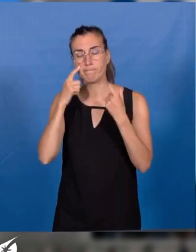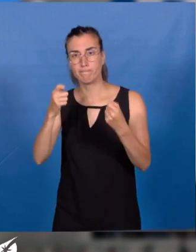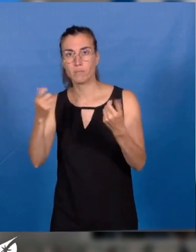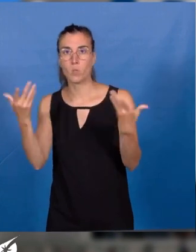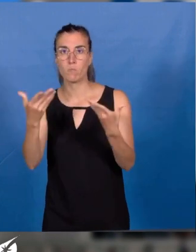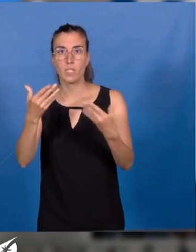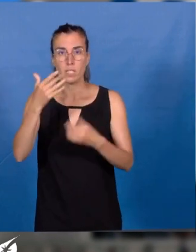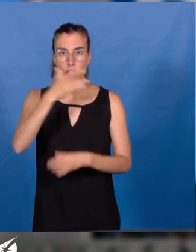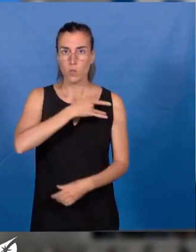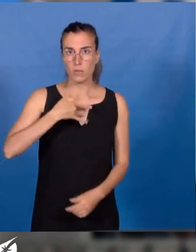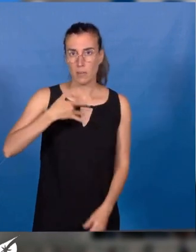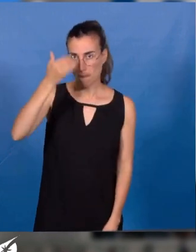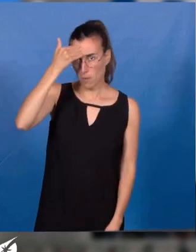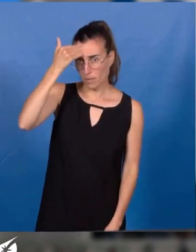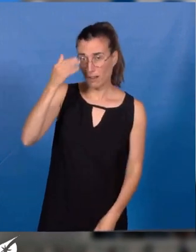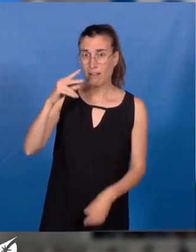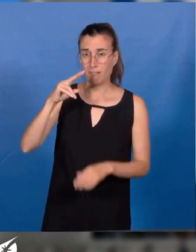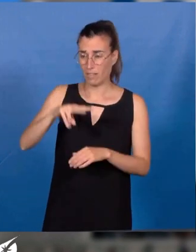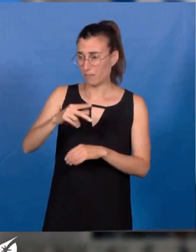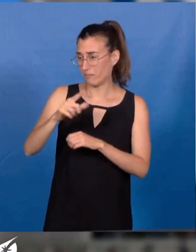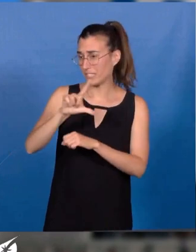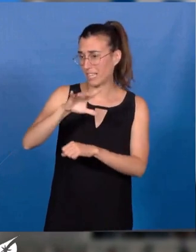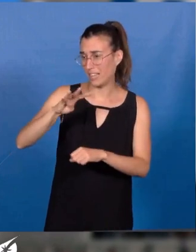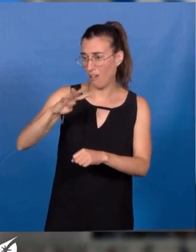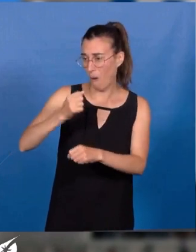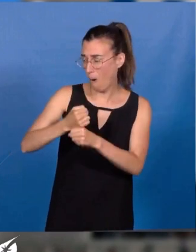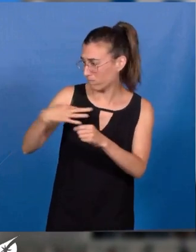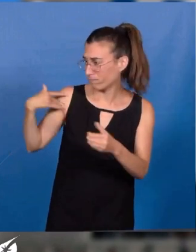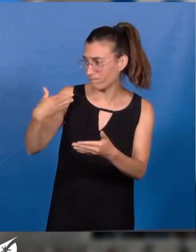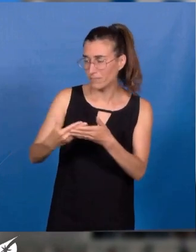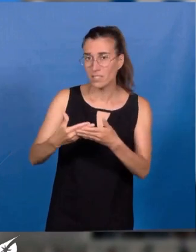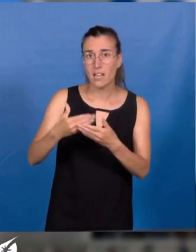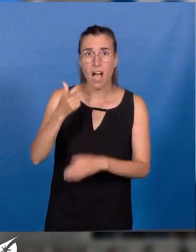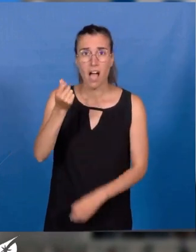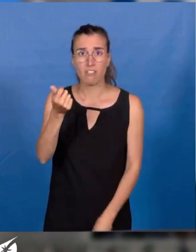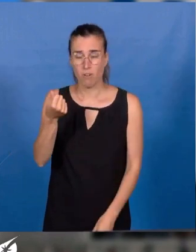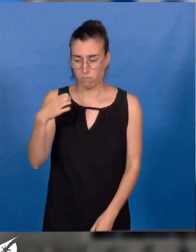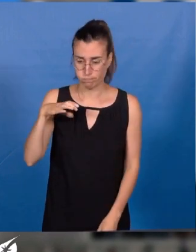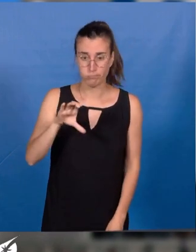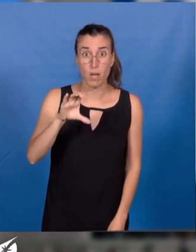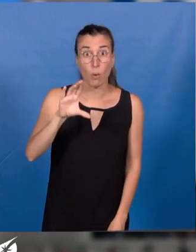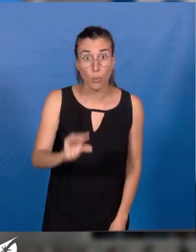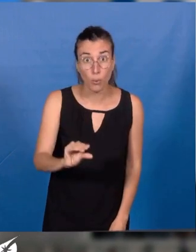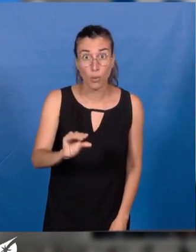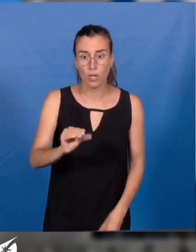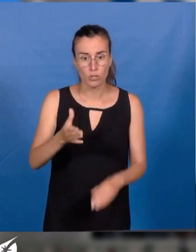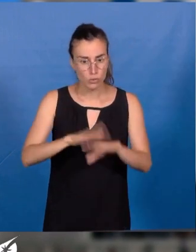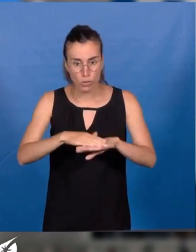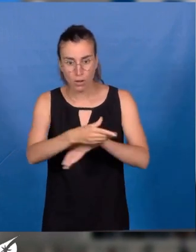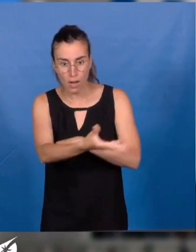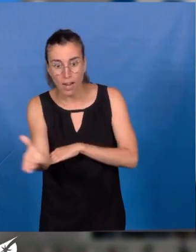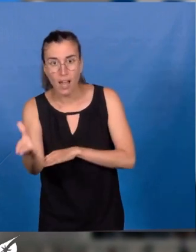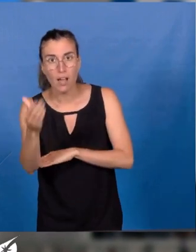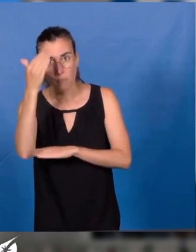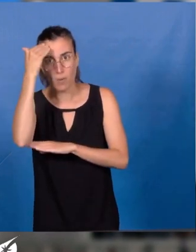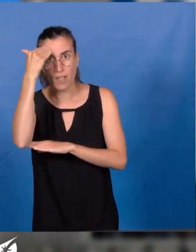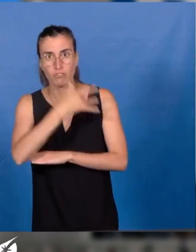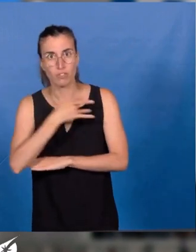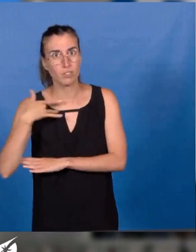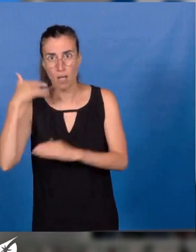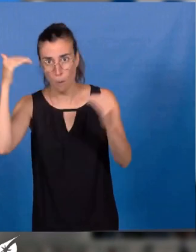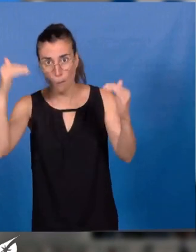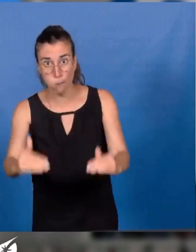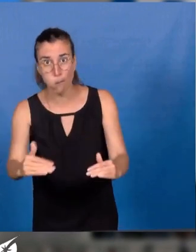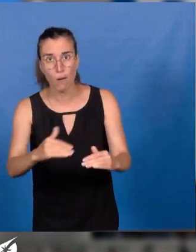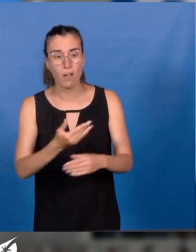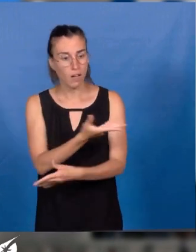le secteur psychiatrique public a vu ses moyens baisser, alors que le malaise psychique dans la population n'a cessé de croître. Des dizaines de